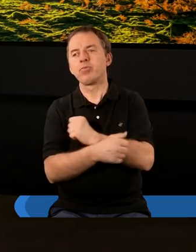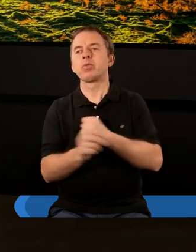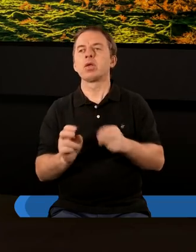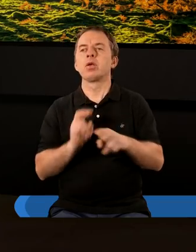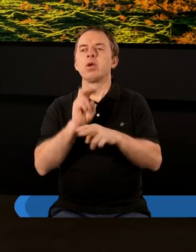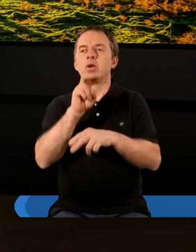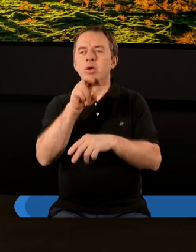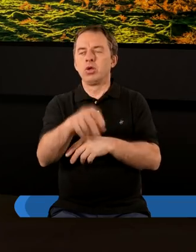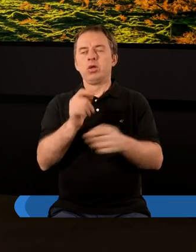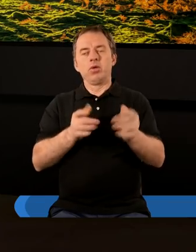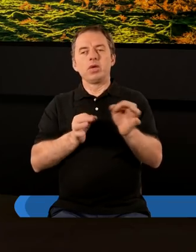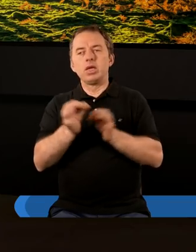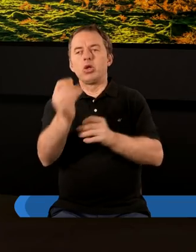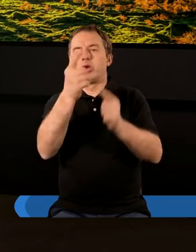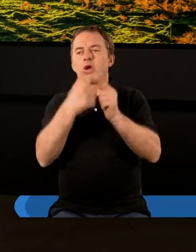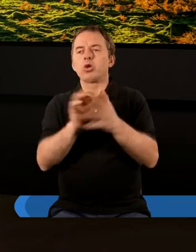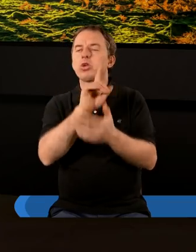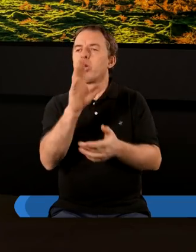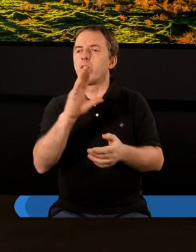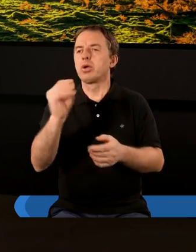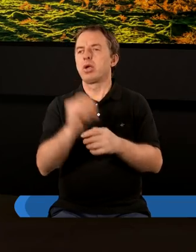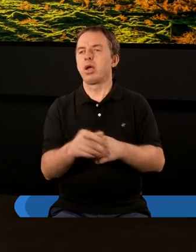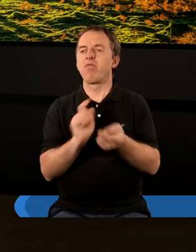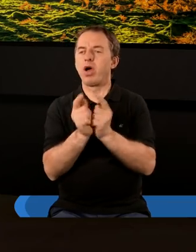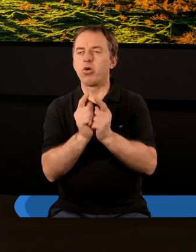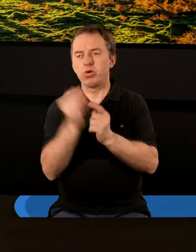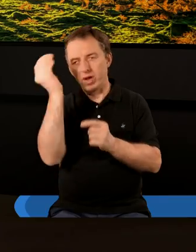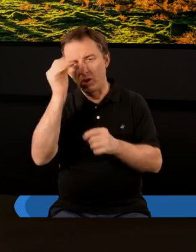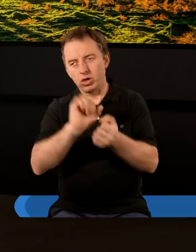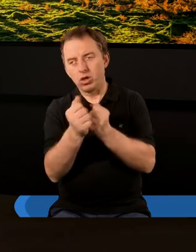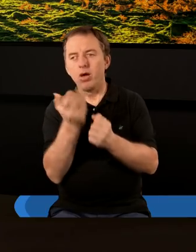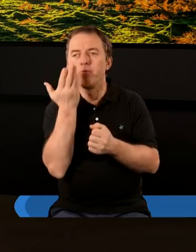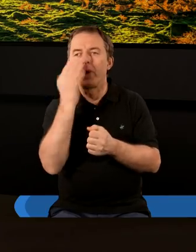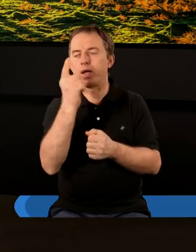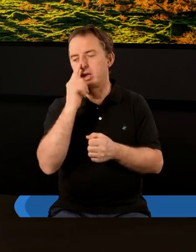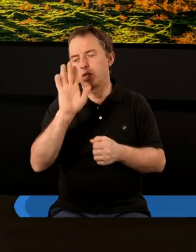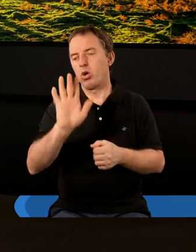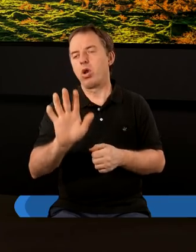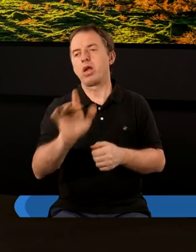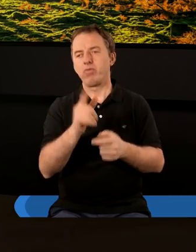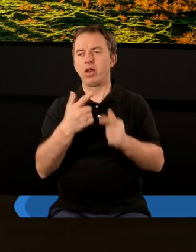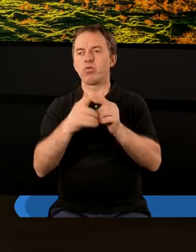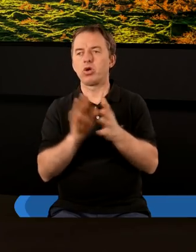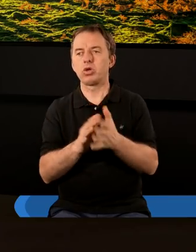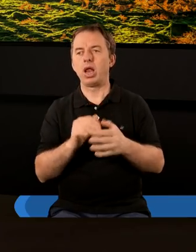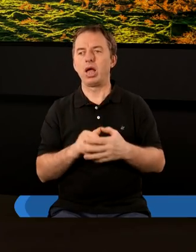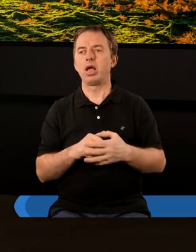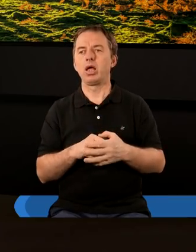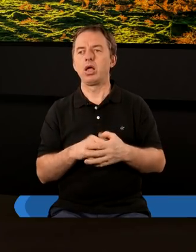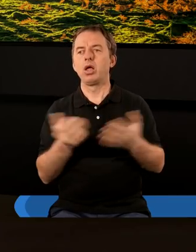Rzeczywiście wchodzimy też w historię Kościoła, gdzie fałszywe nauki są coraz bardziej tolerowane w Kościele.